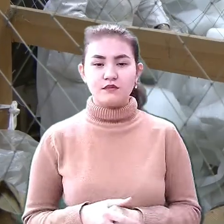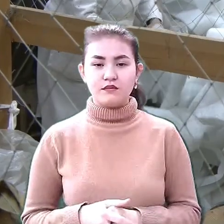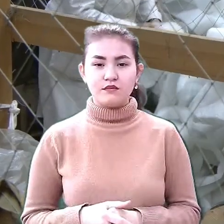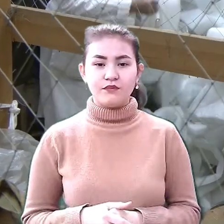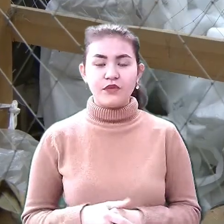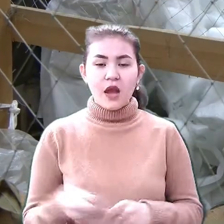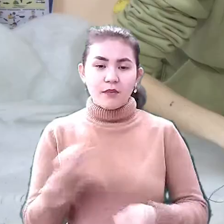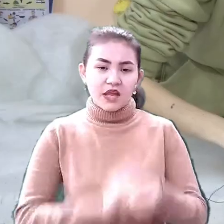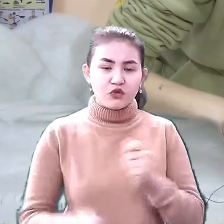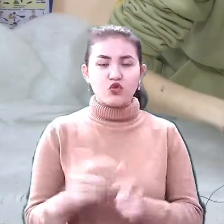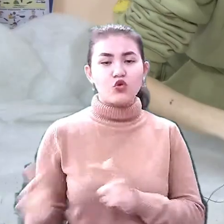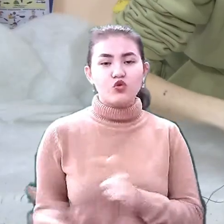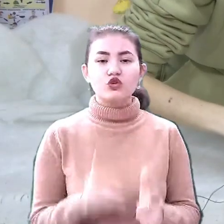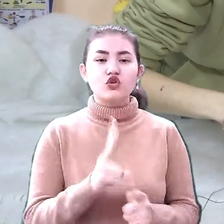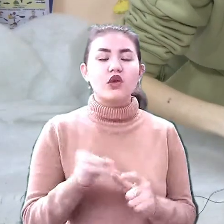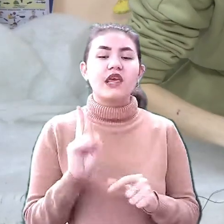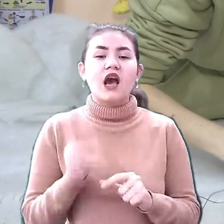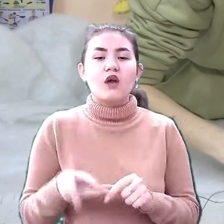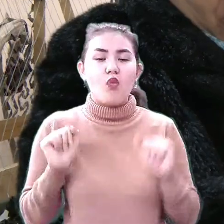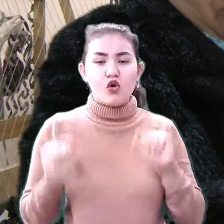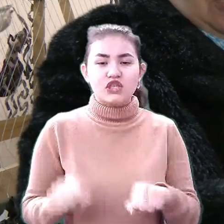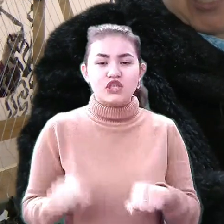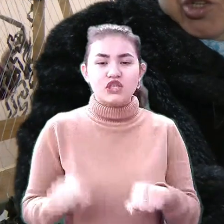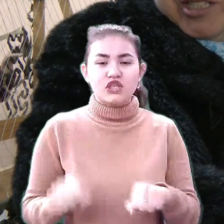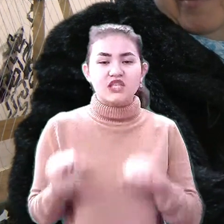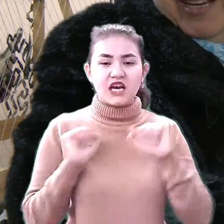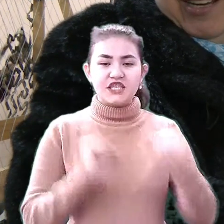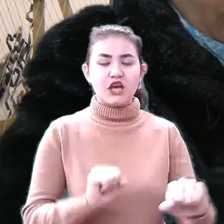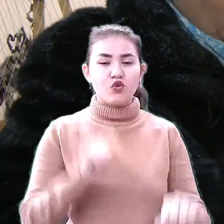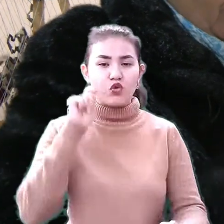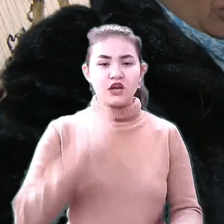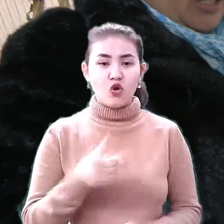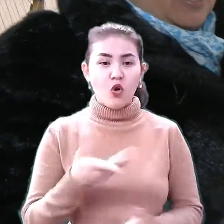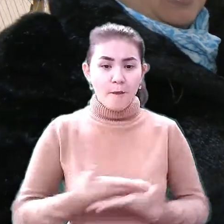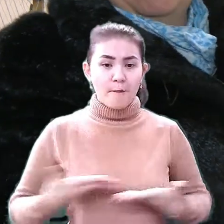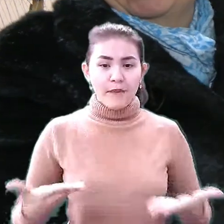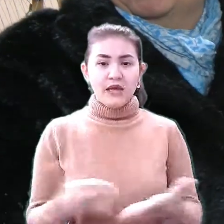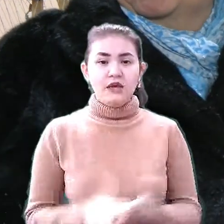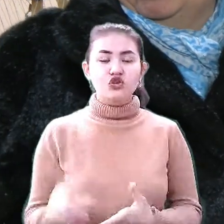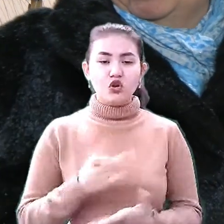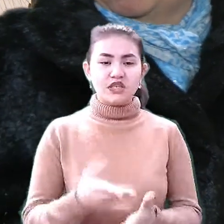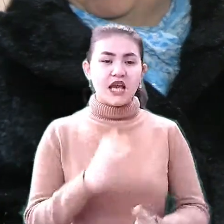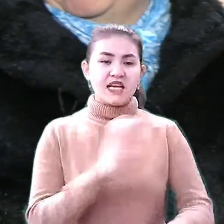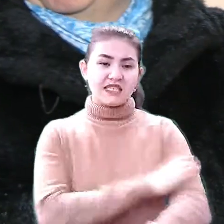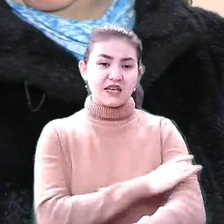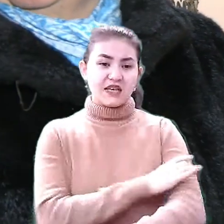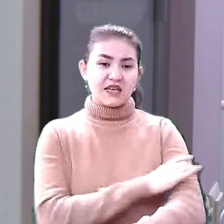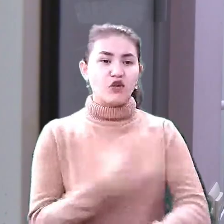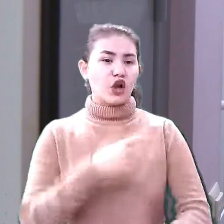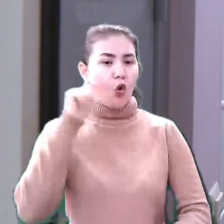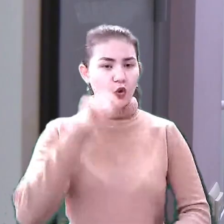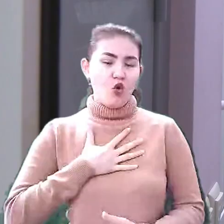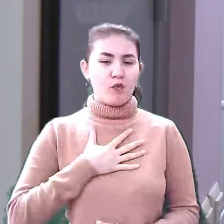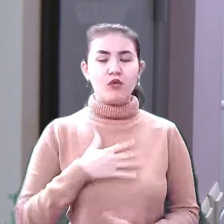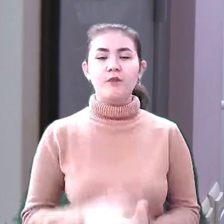плетуть та готуються хто як може захищати Україну. І щоб знали, що це ми, що це символ ненької України, що ми її любимо.